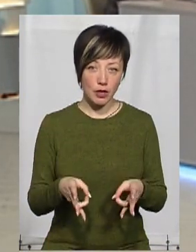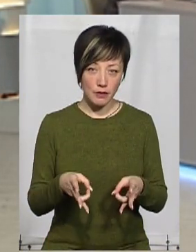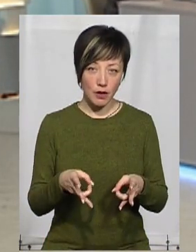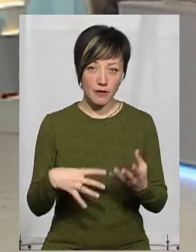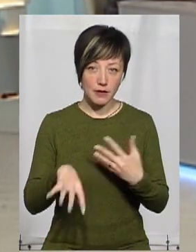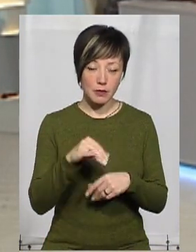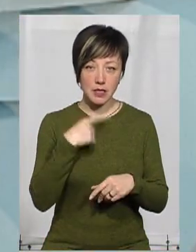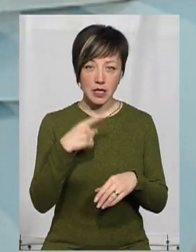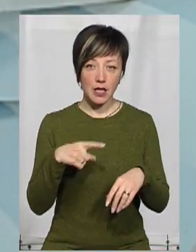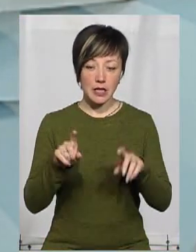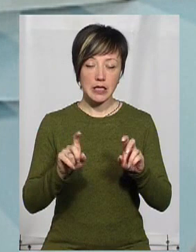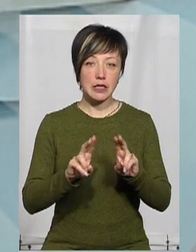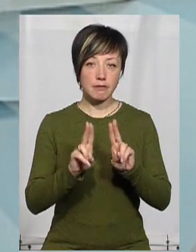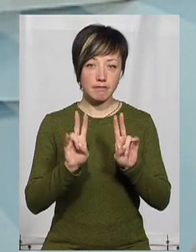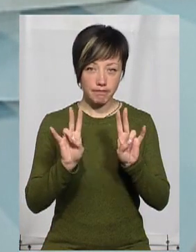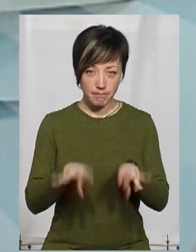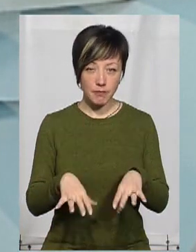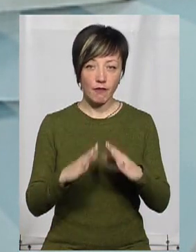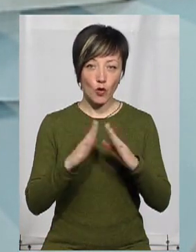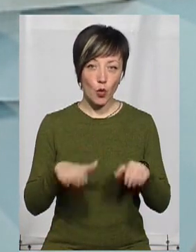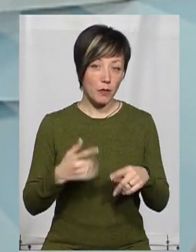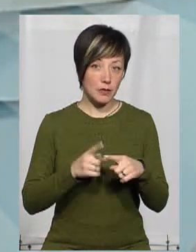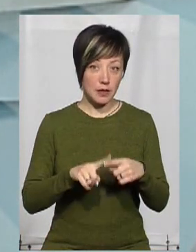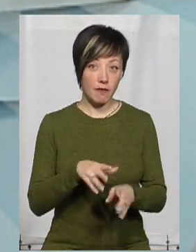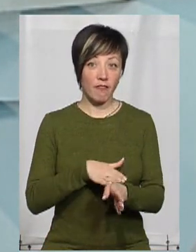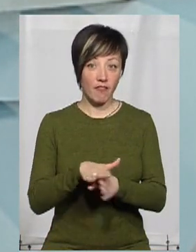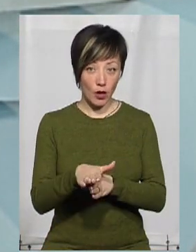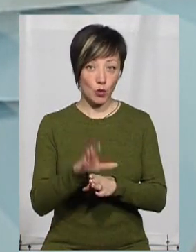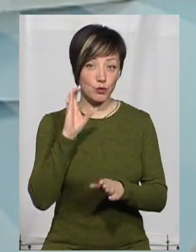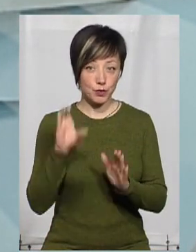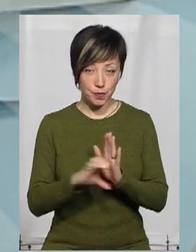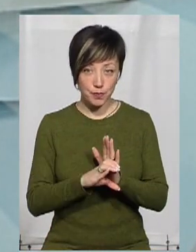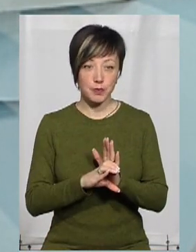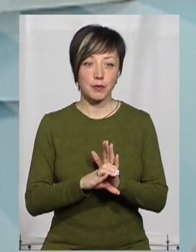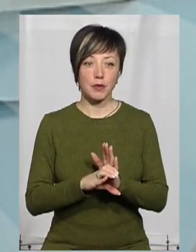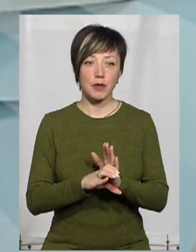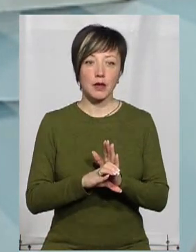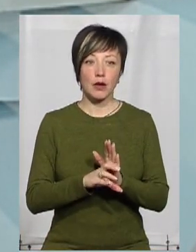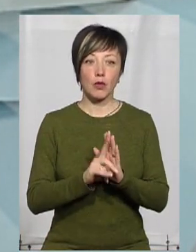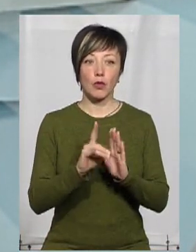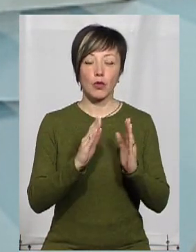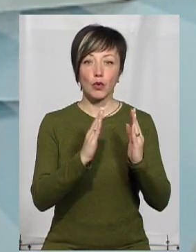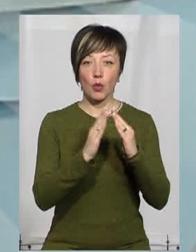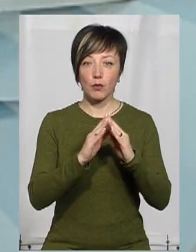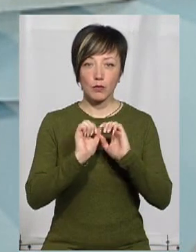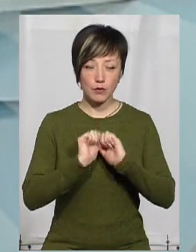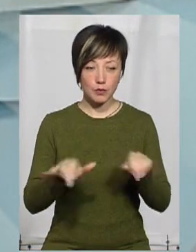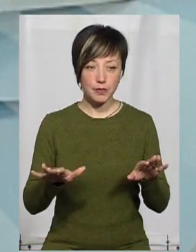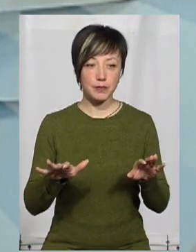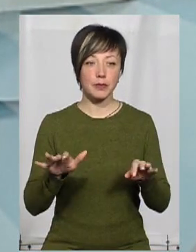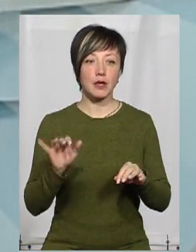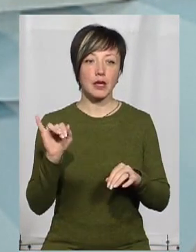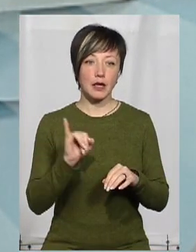коли нам всі сказали сидіти вдома. Ми, звичайно, це все виконали. Всі приїхали, хто по домівках роз'їхався.